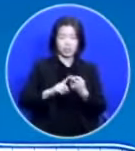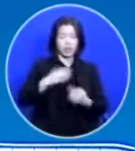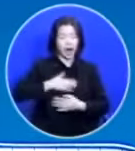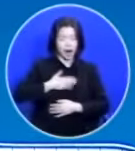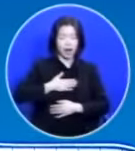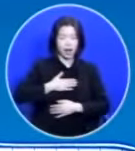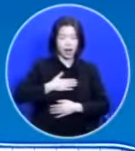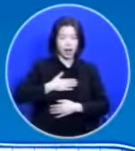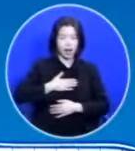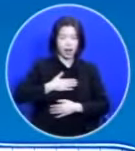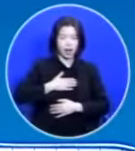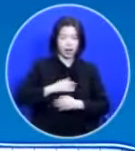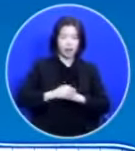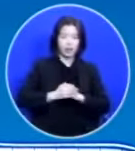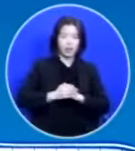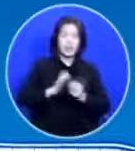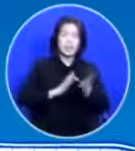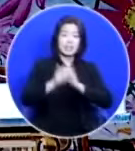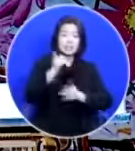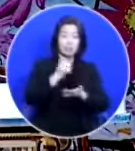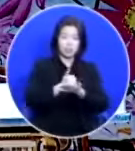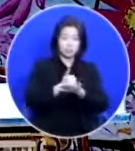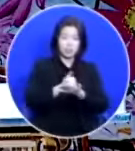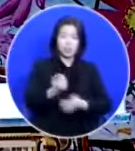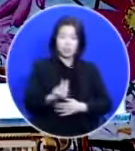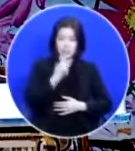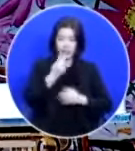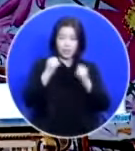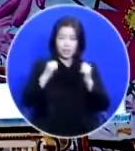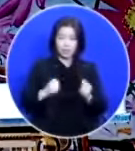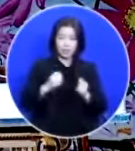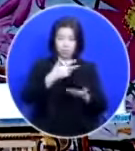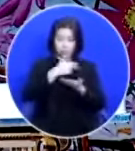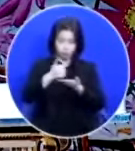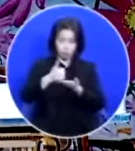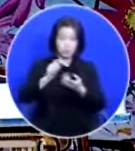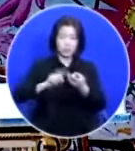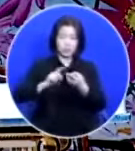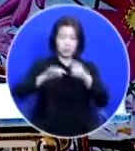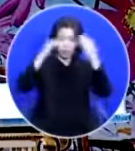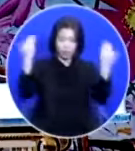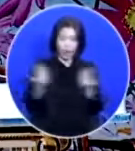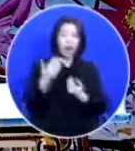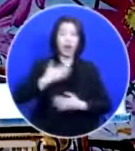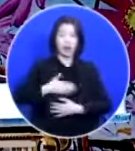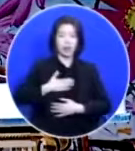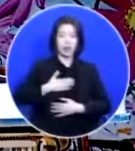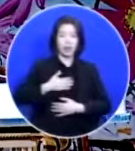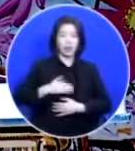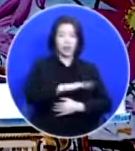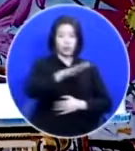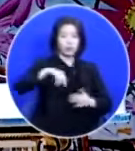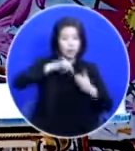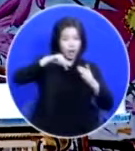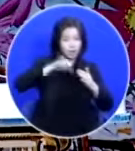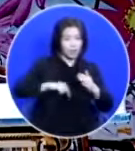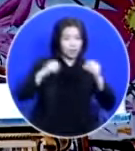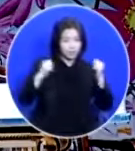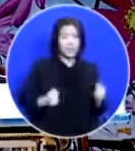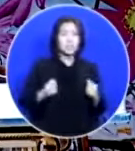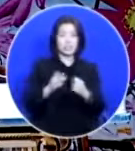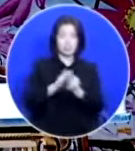예수님이 살아계신 주님이라는 걸 우리가 다 압니다 우리 안에 계시니까